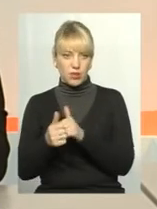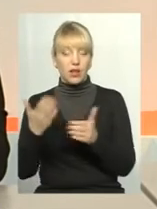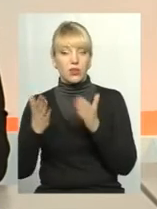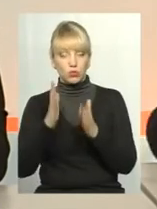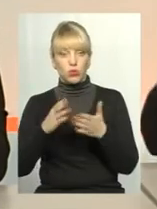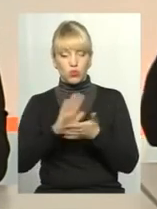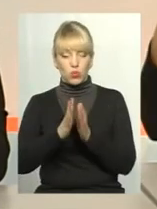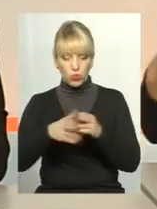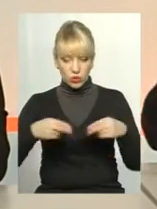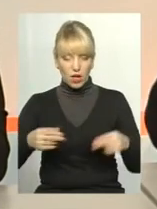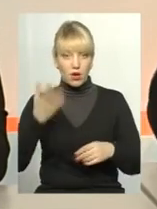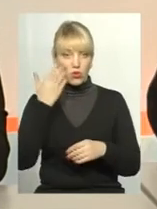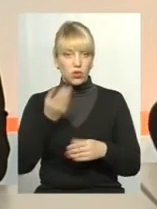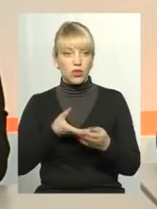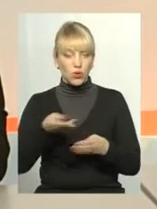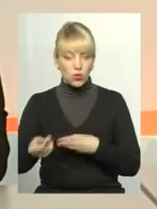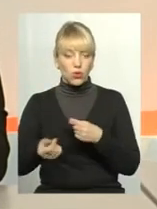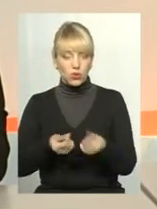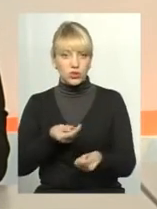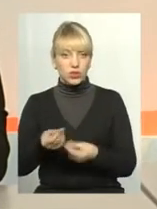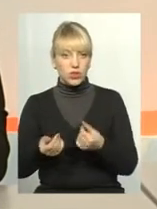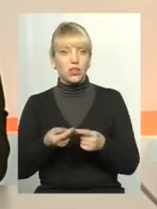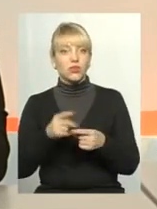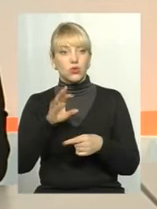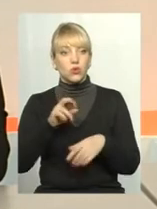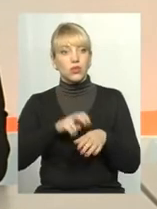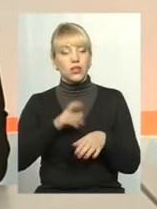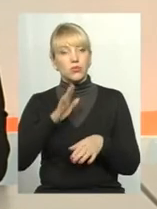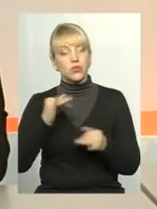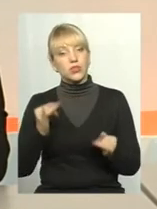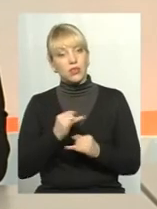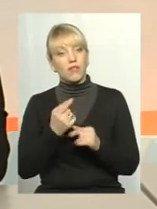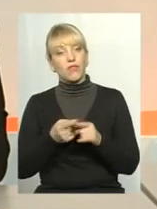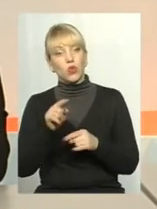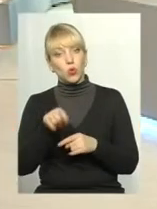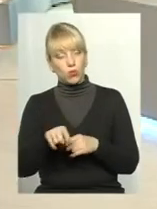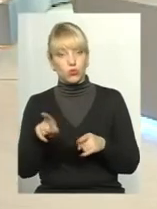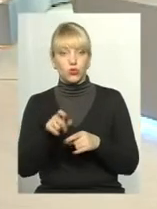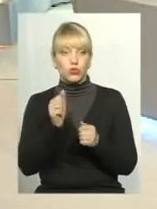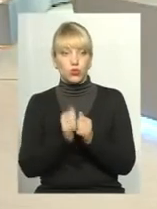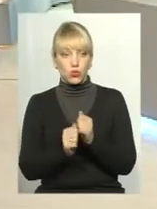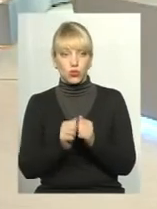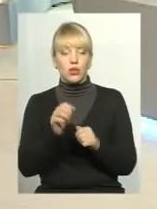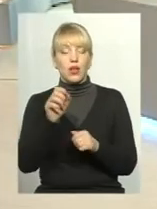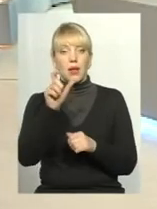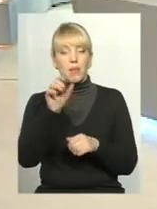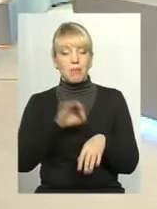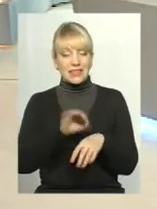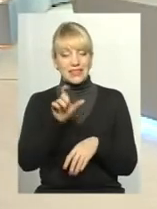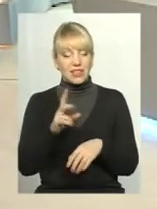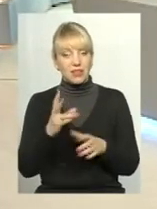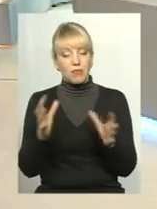угоди, коли вже гроші будуть йти за пацієнтом, тоді лікарі будуть зацікавлені, щоб кожного пацієнта зберегти,